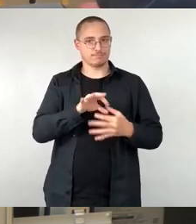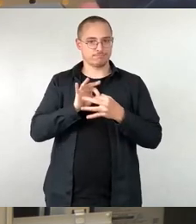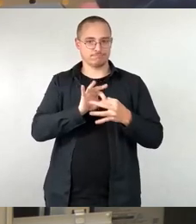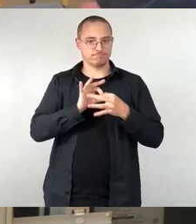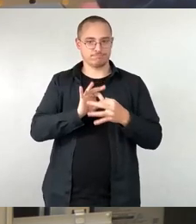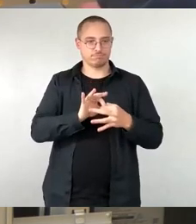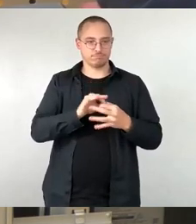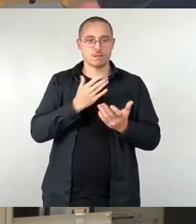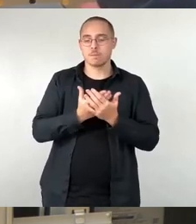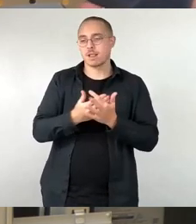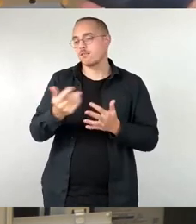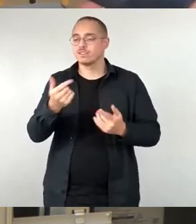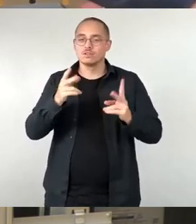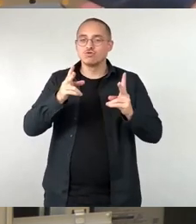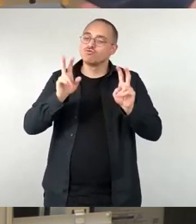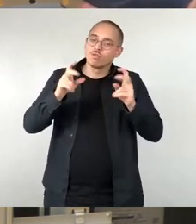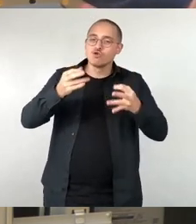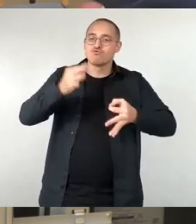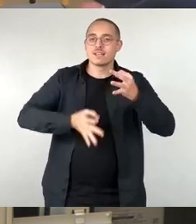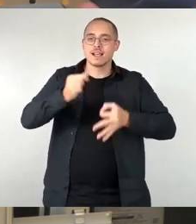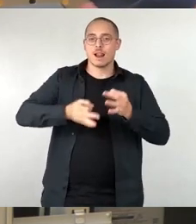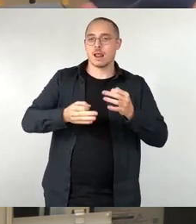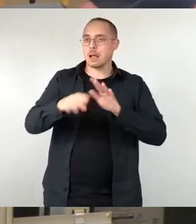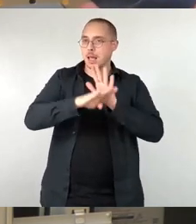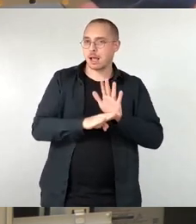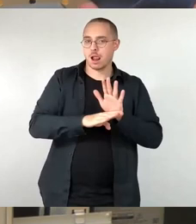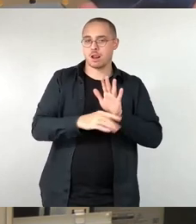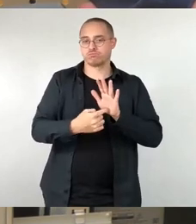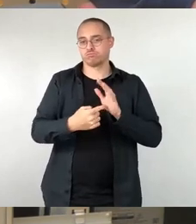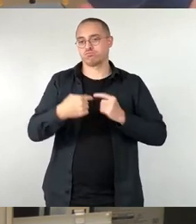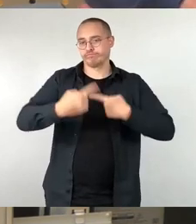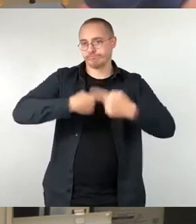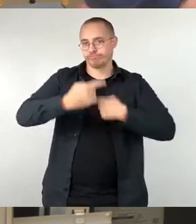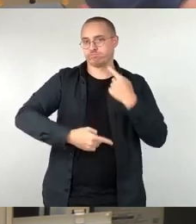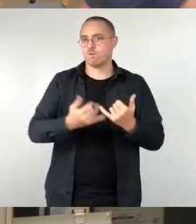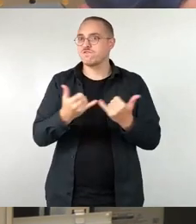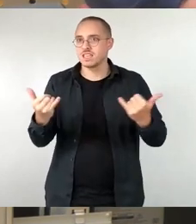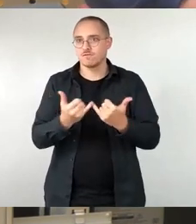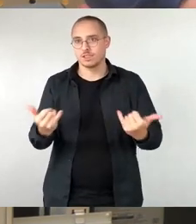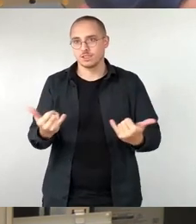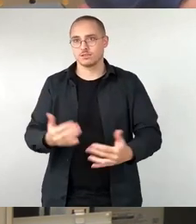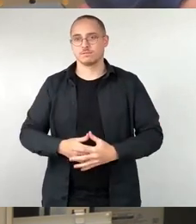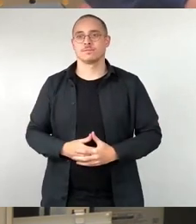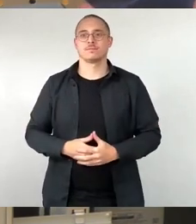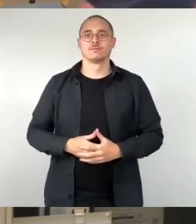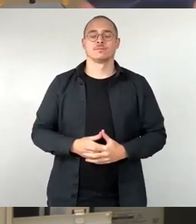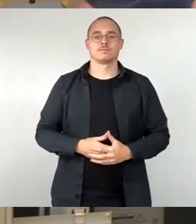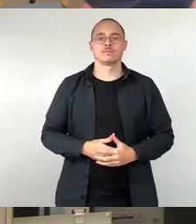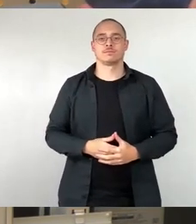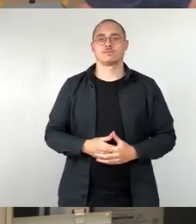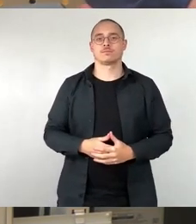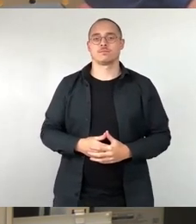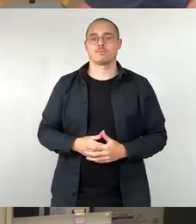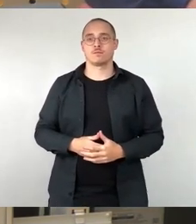die Spielregeln, wie der Klimabeirat funktionieren soll. Das heißt, heute